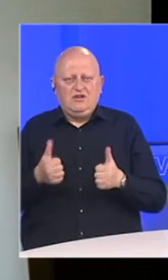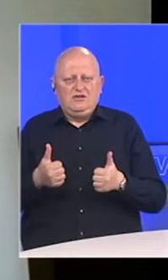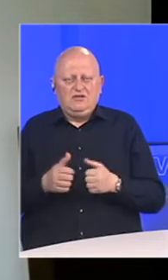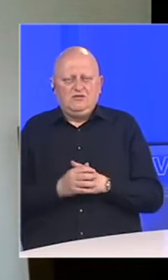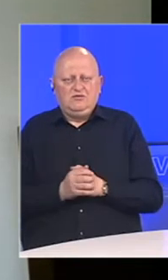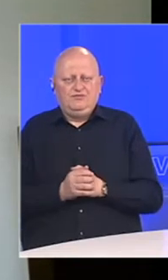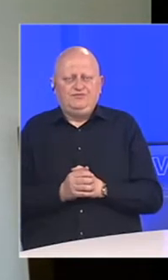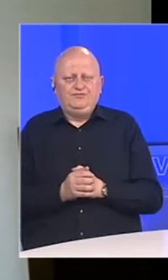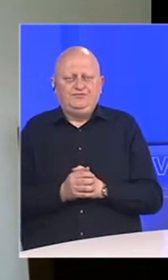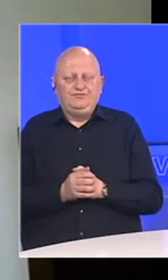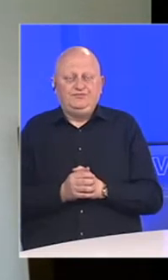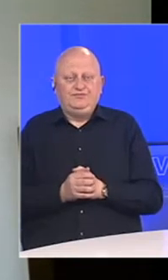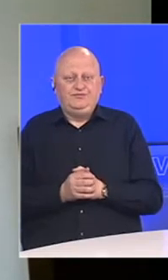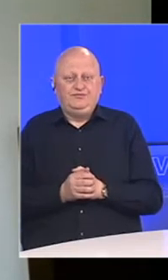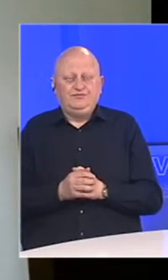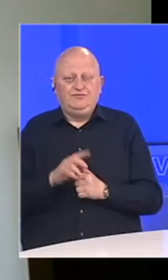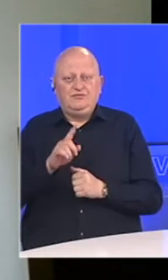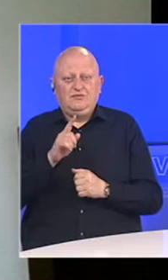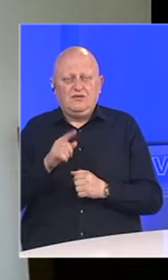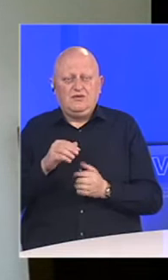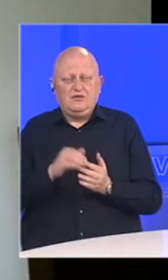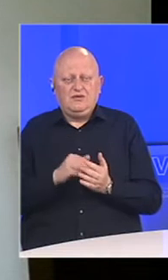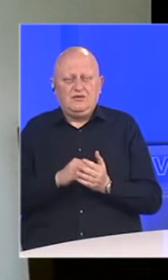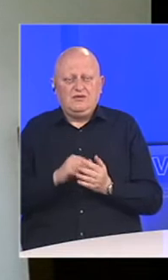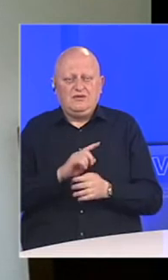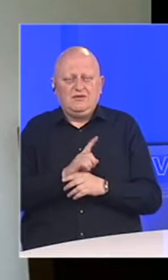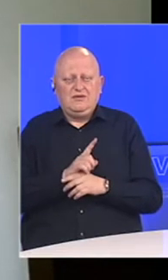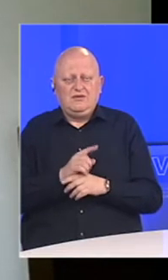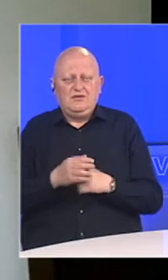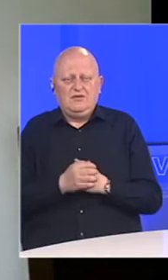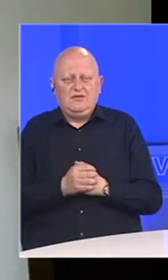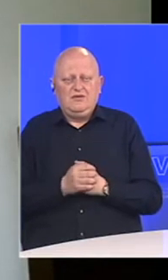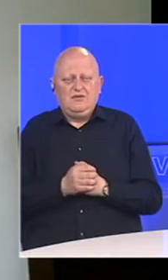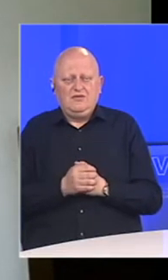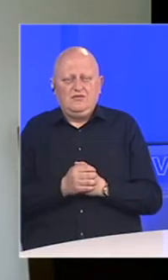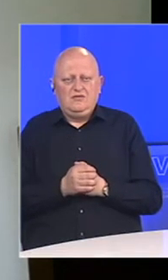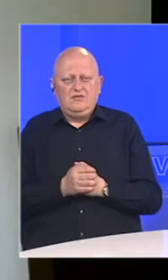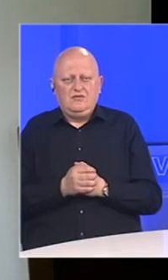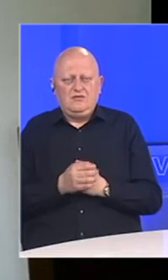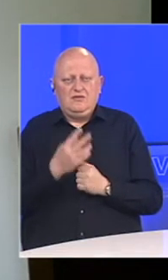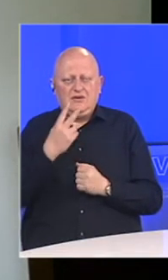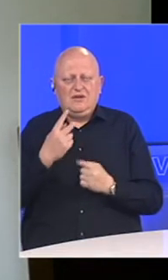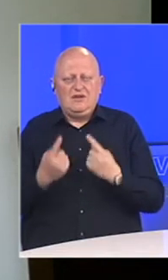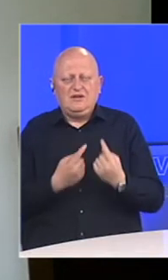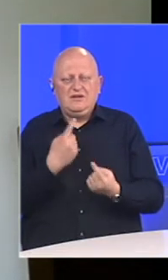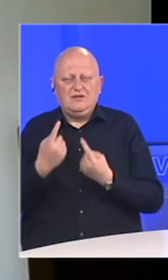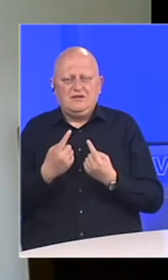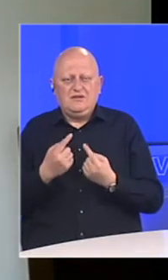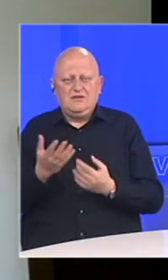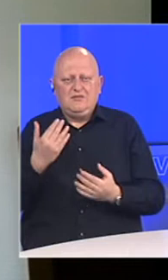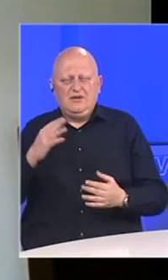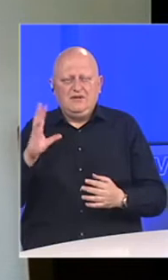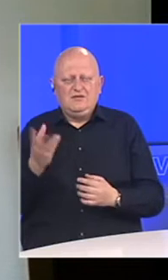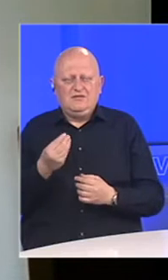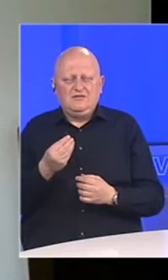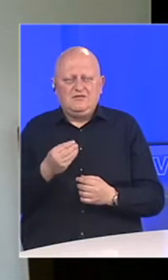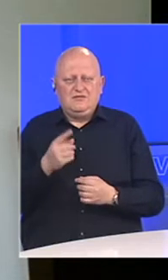pitanje da treba trenutno sagledati situaciju i prije svega